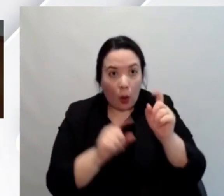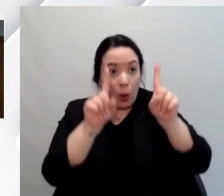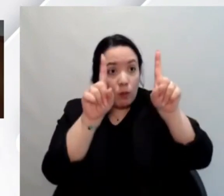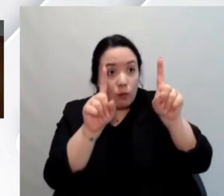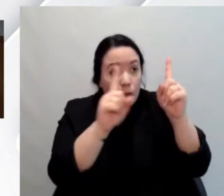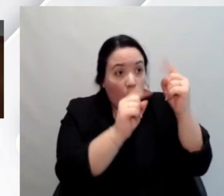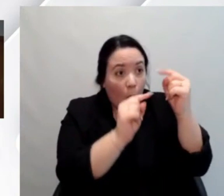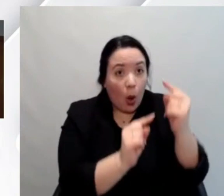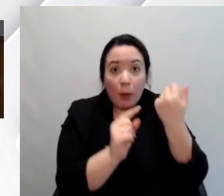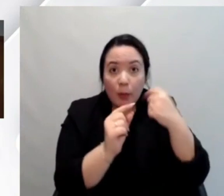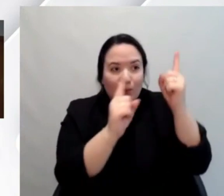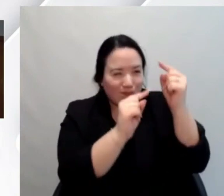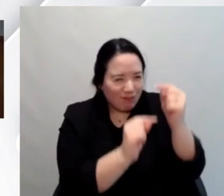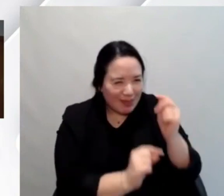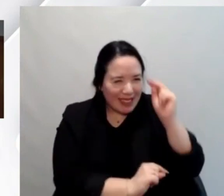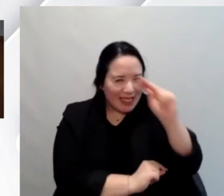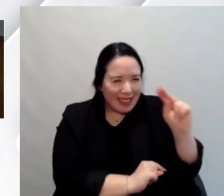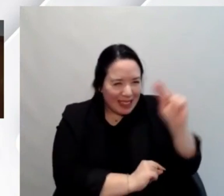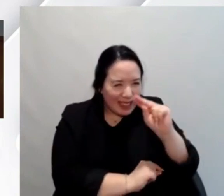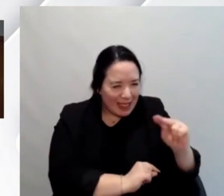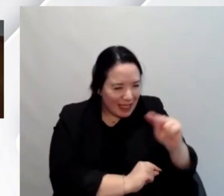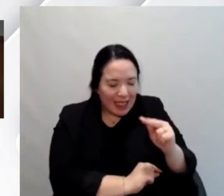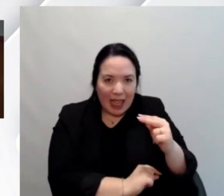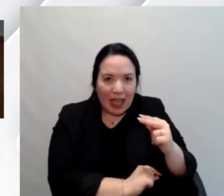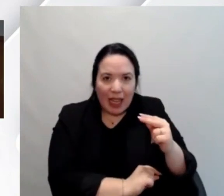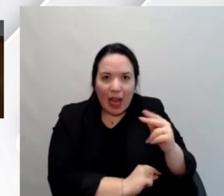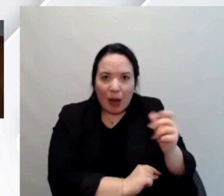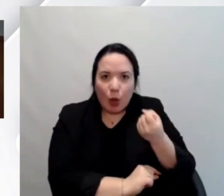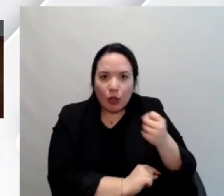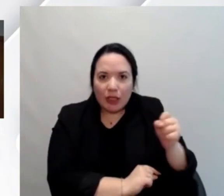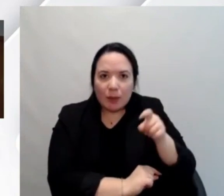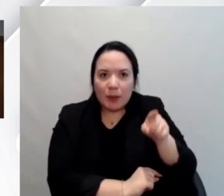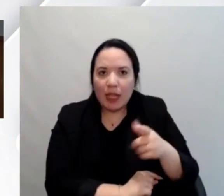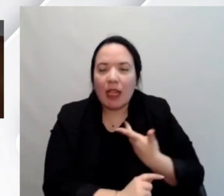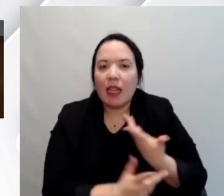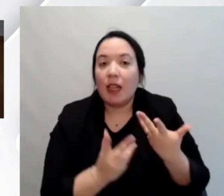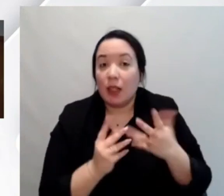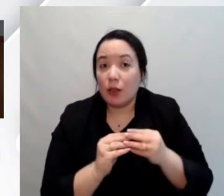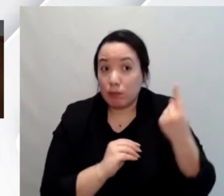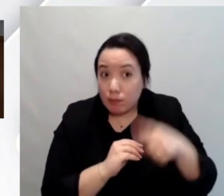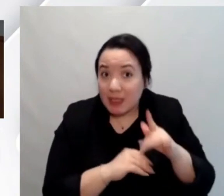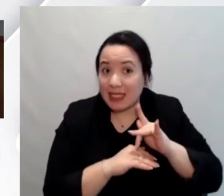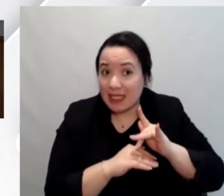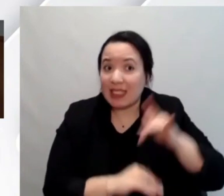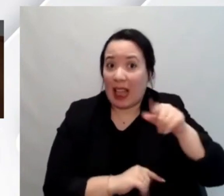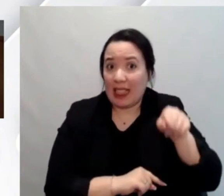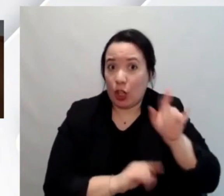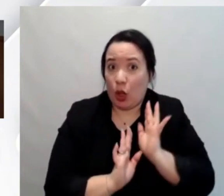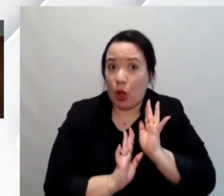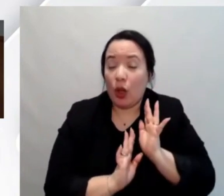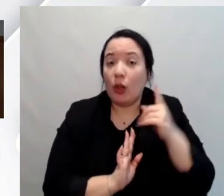i campi e tutte le caselle le cose da compilare ecco questa è una criticità veramente che